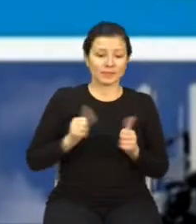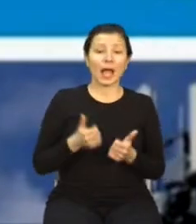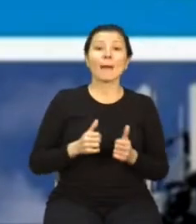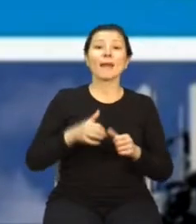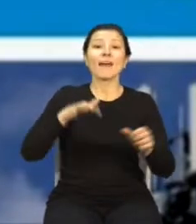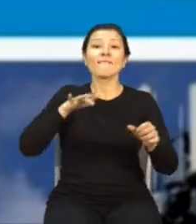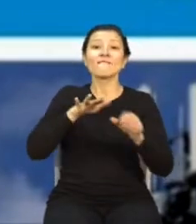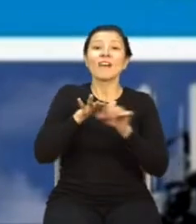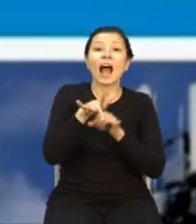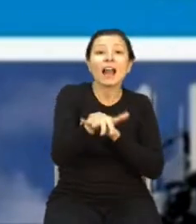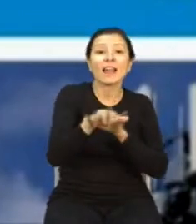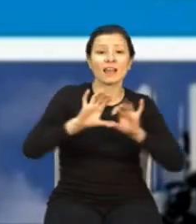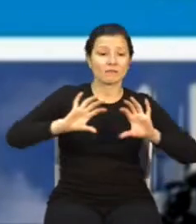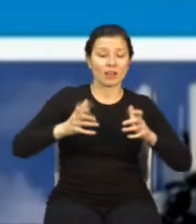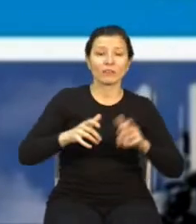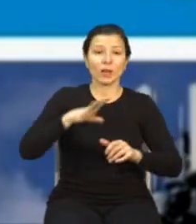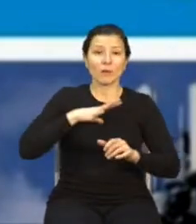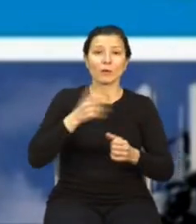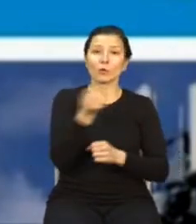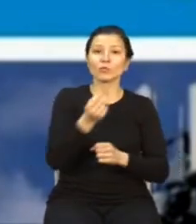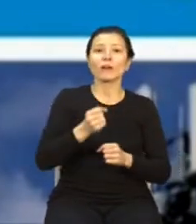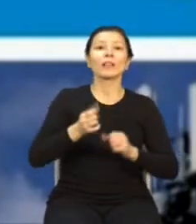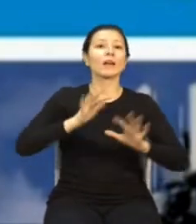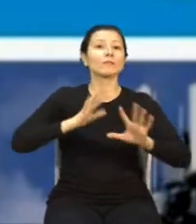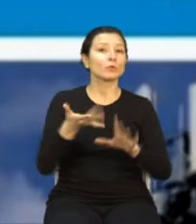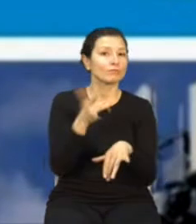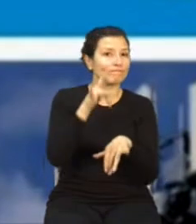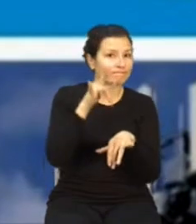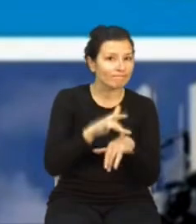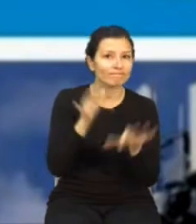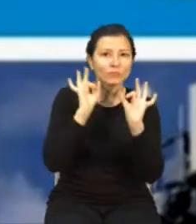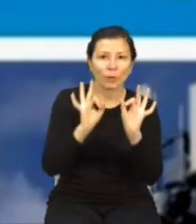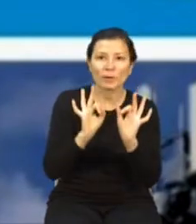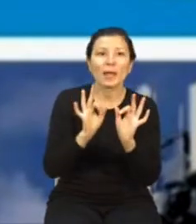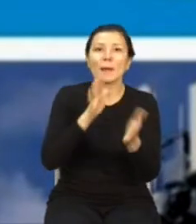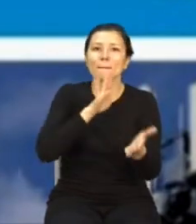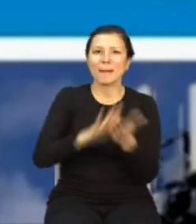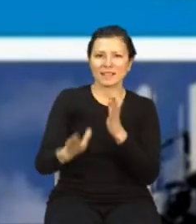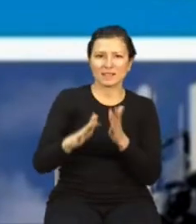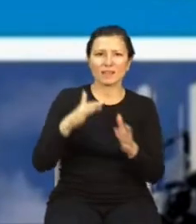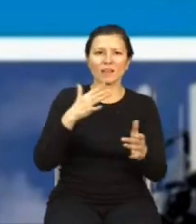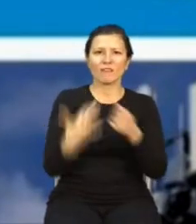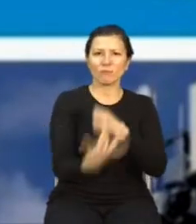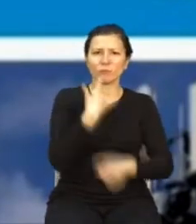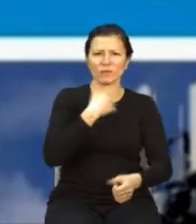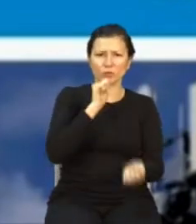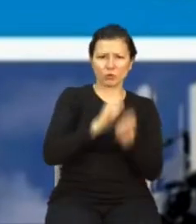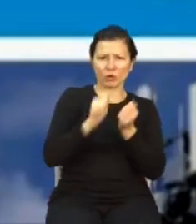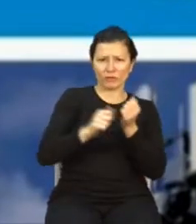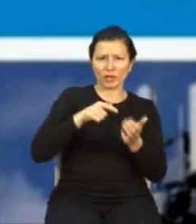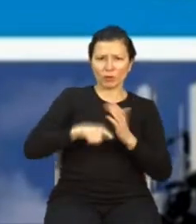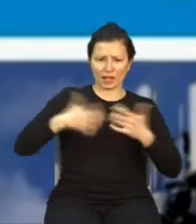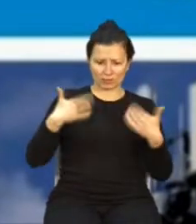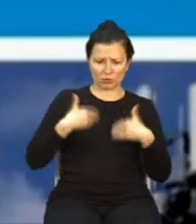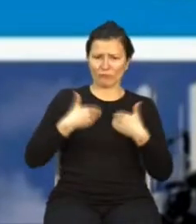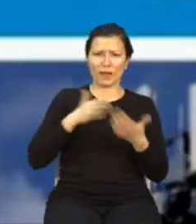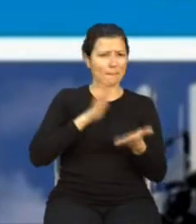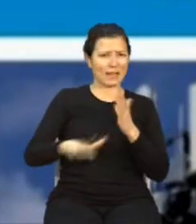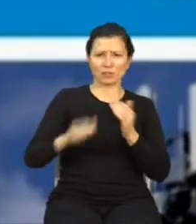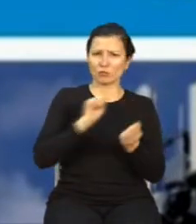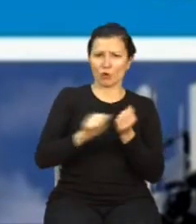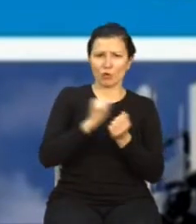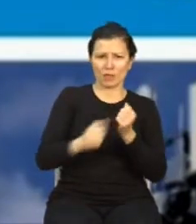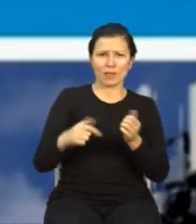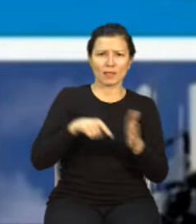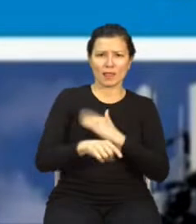radiowe były używane w sposób efektywny i nieszkodliwy dla zdrowia. Uwzględniając te cele, też